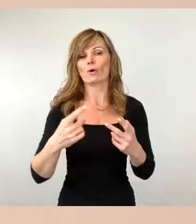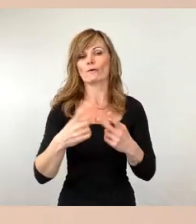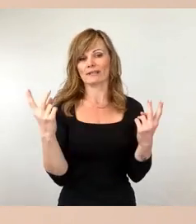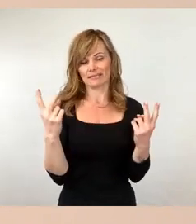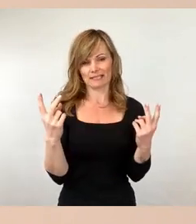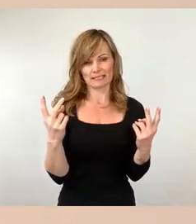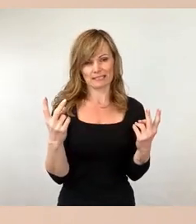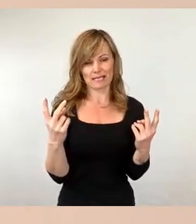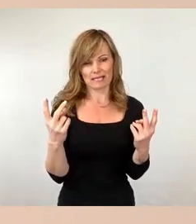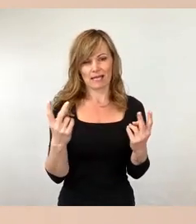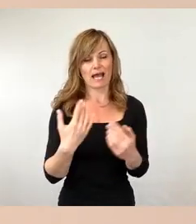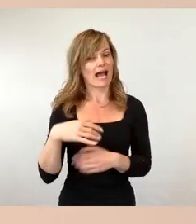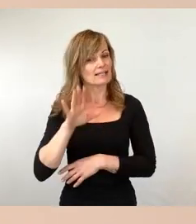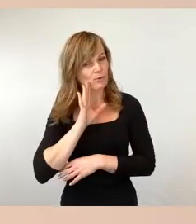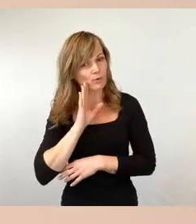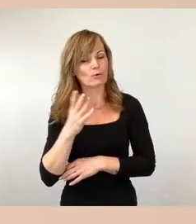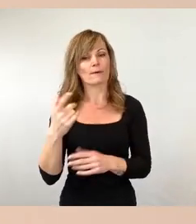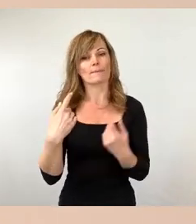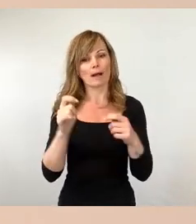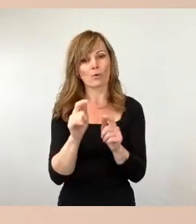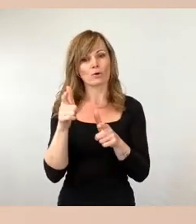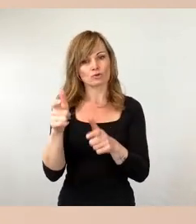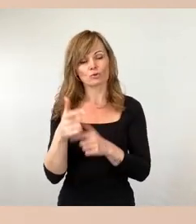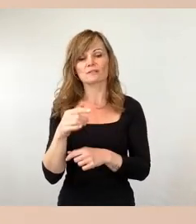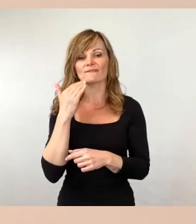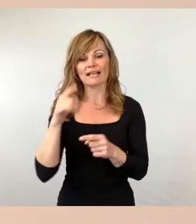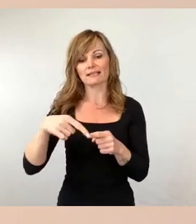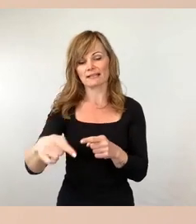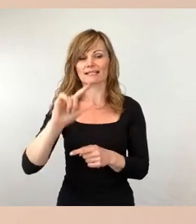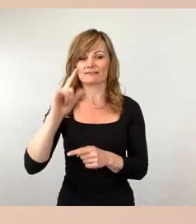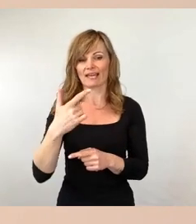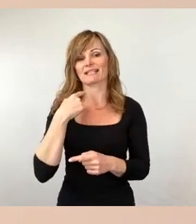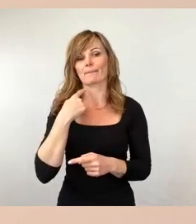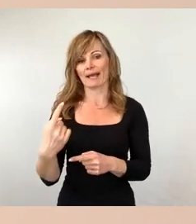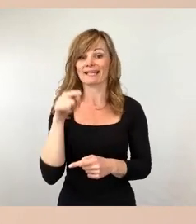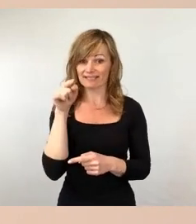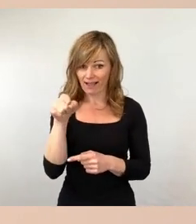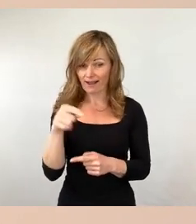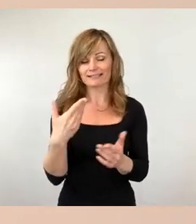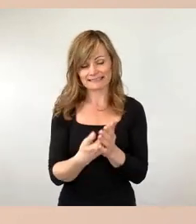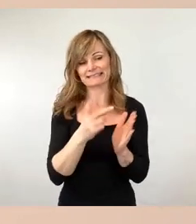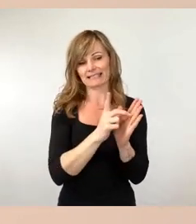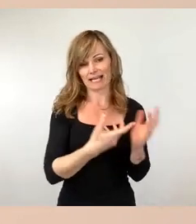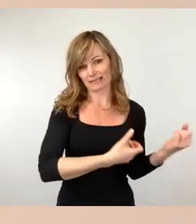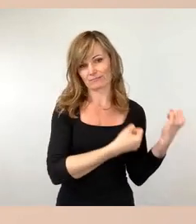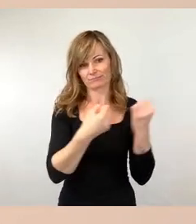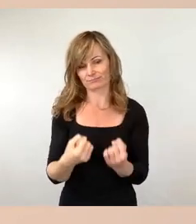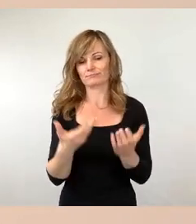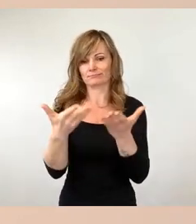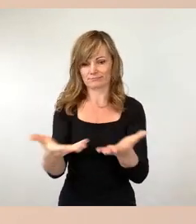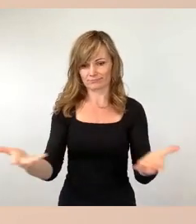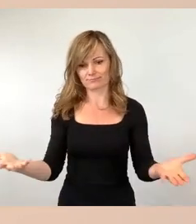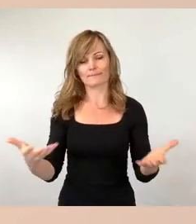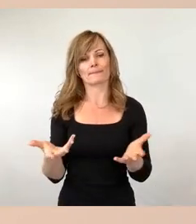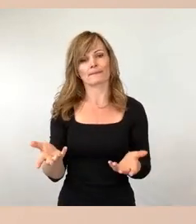öffentliche Anhörung des Bauausschusses am 2. Mai und dort werden diese Daten vorliegen und werden natürlich entsprechend vorgestellt